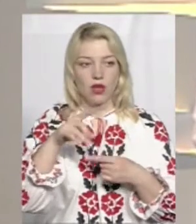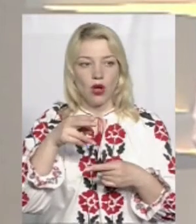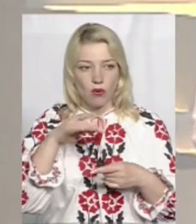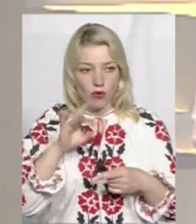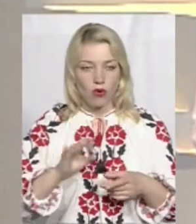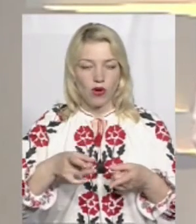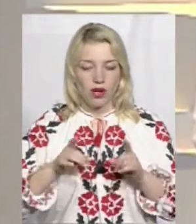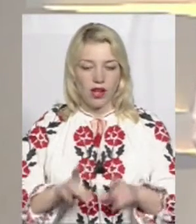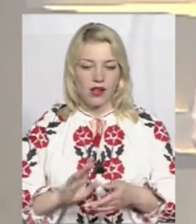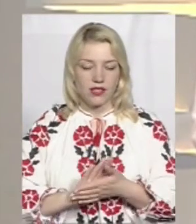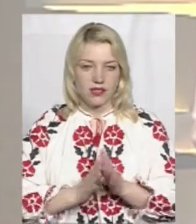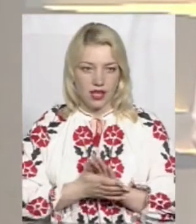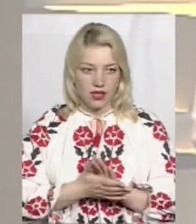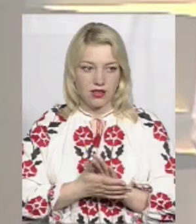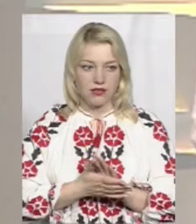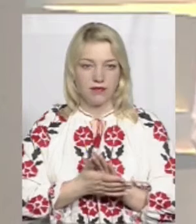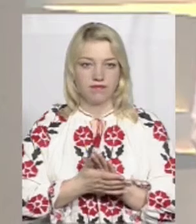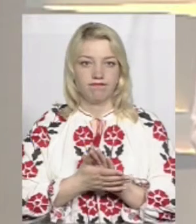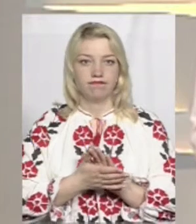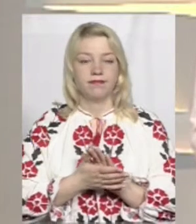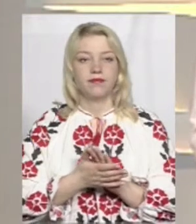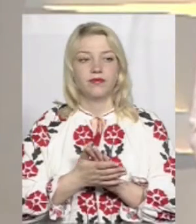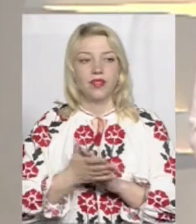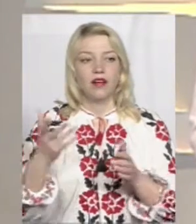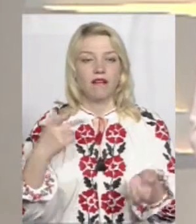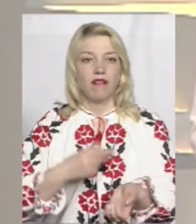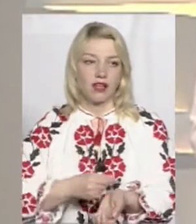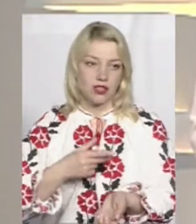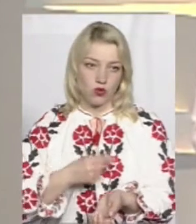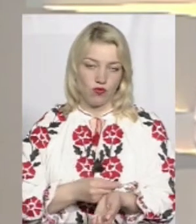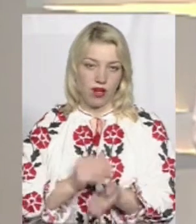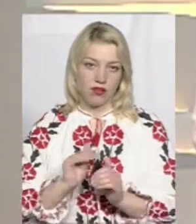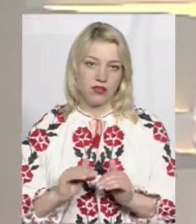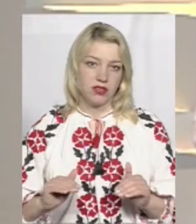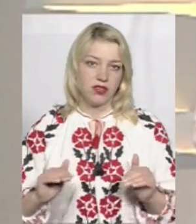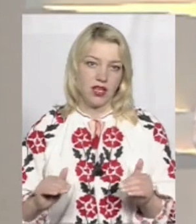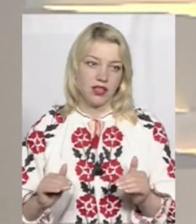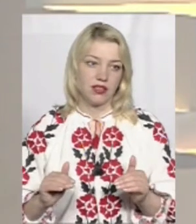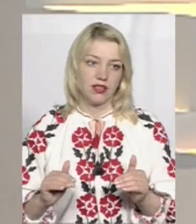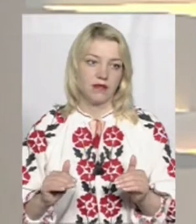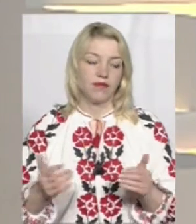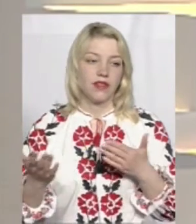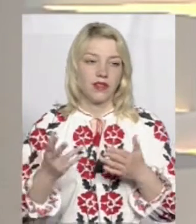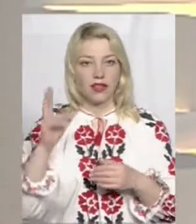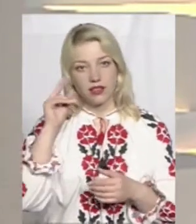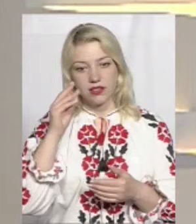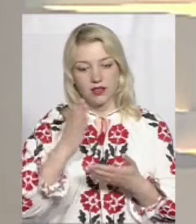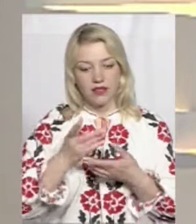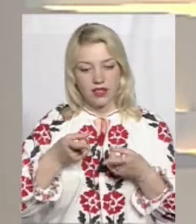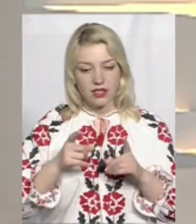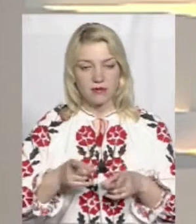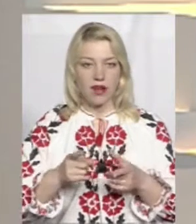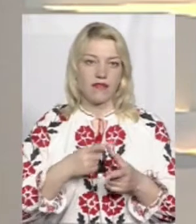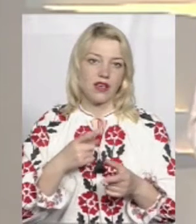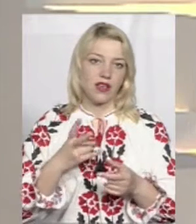реальний стан вакцинування дітей. Які цифри є насправді,